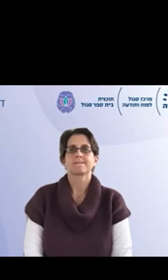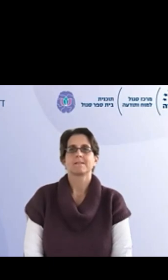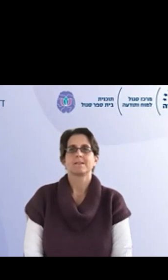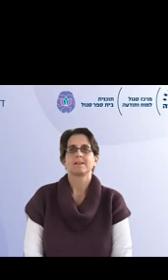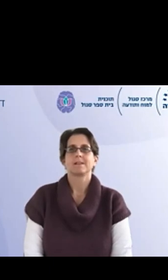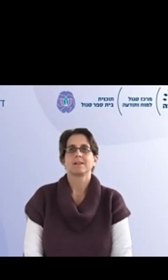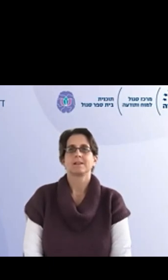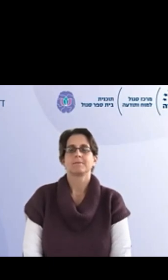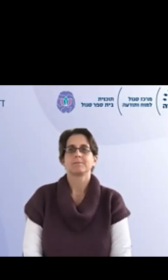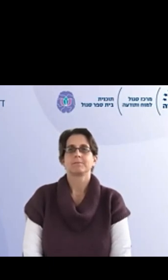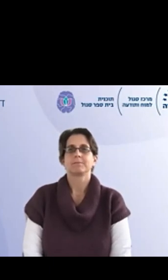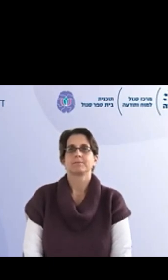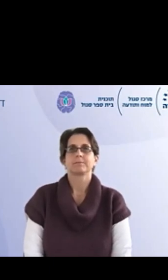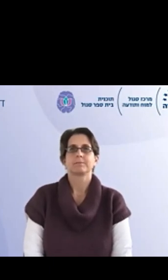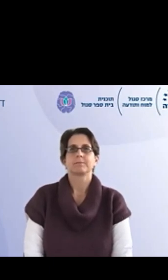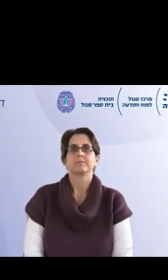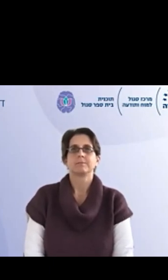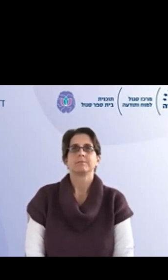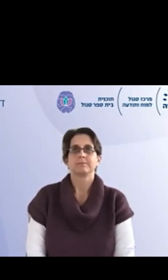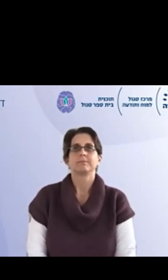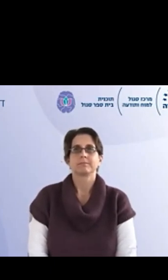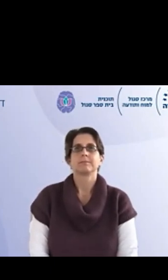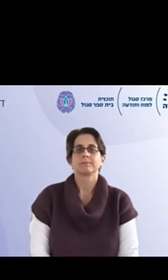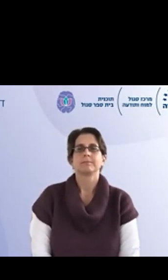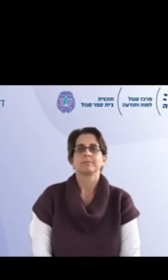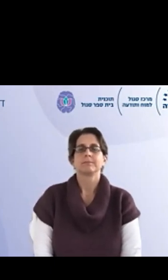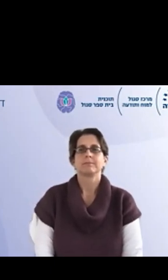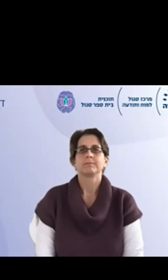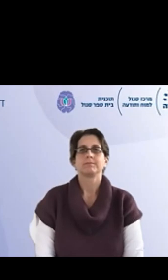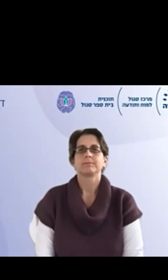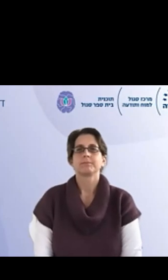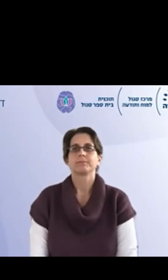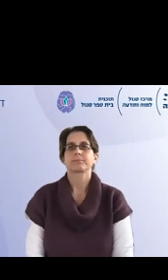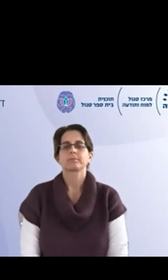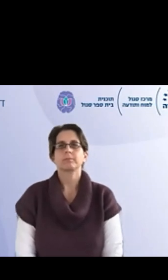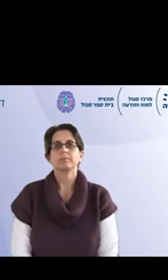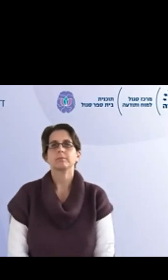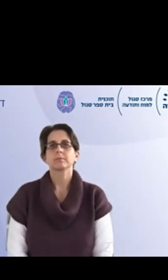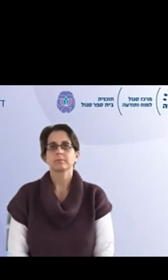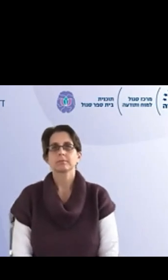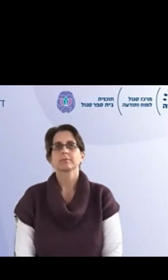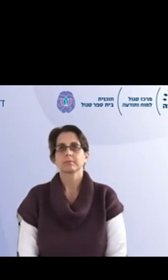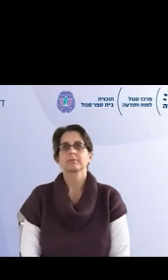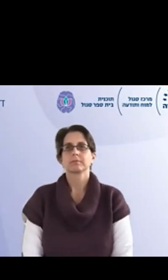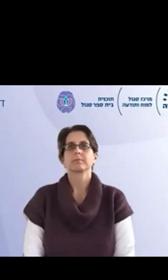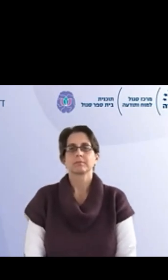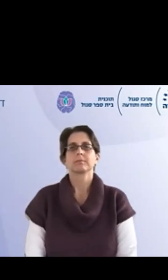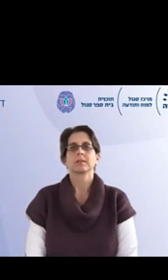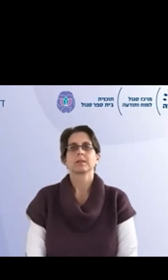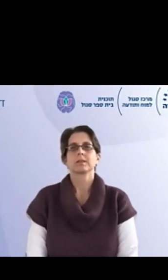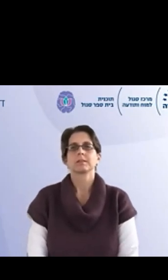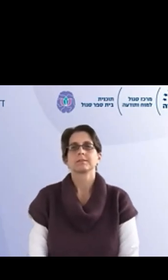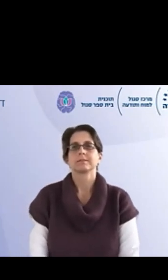ספר רק כדי להפעיל תוכניות לימודים ולטפח פדגוגיה אנחנו כאן גם לטפח מיומניות חברתיות ורגשיות